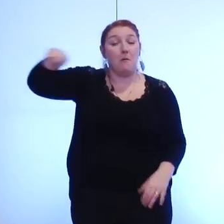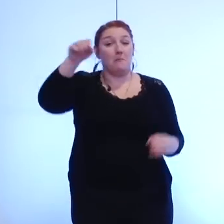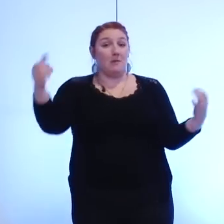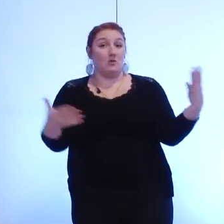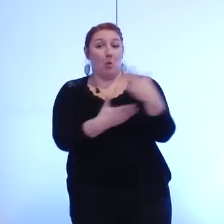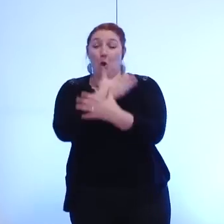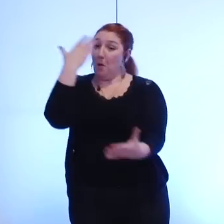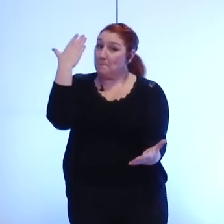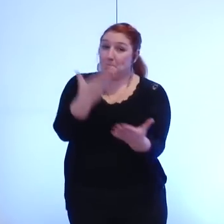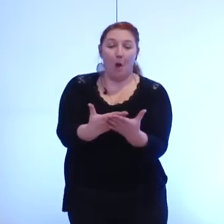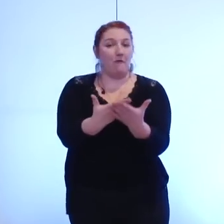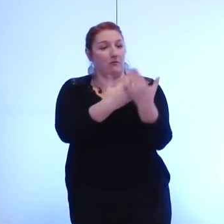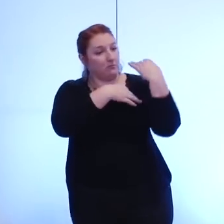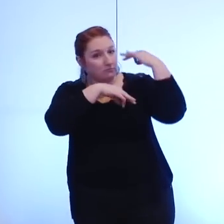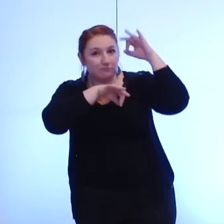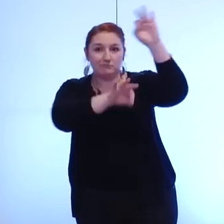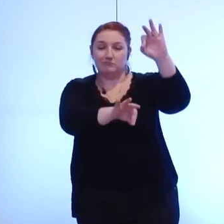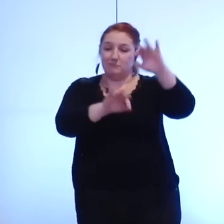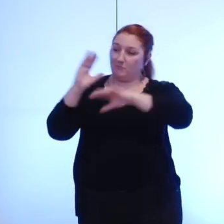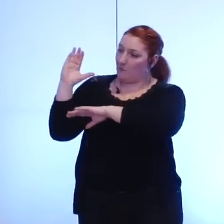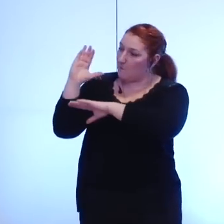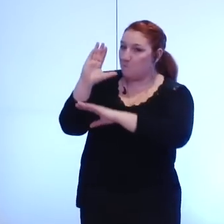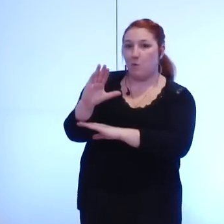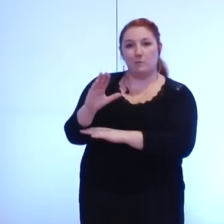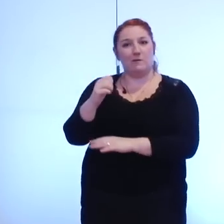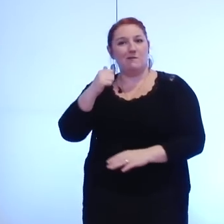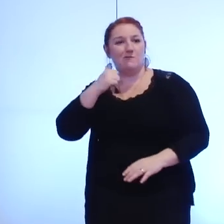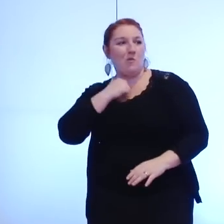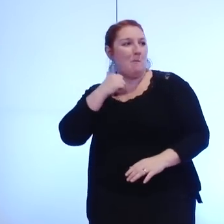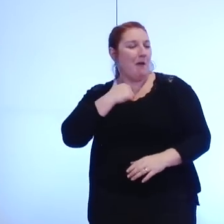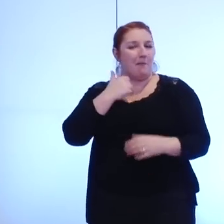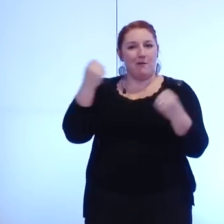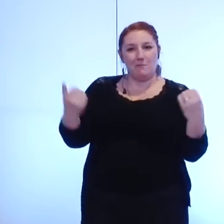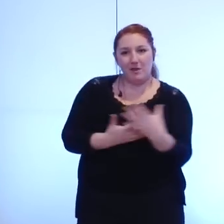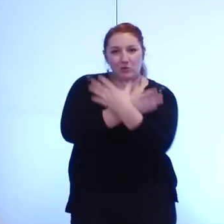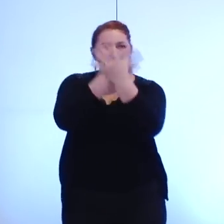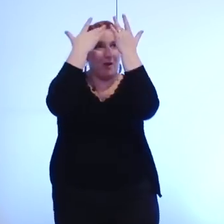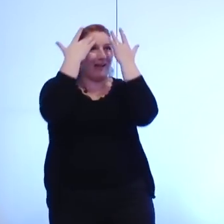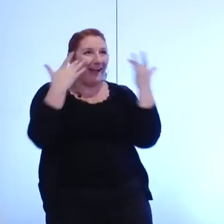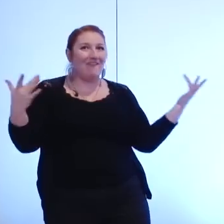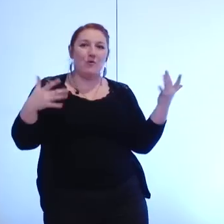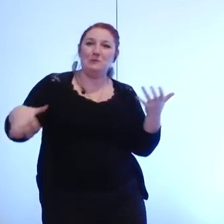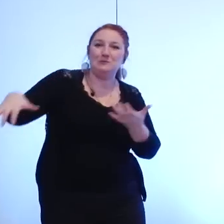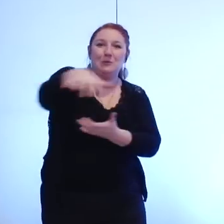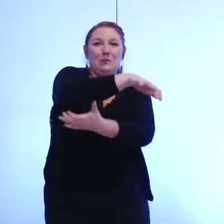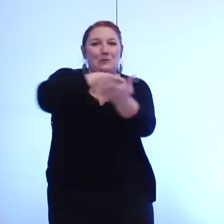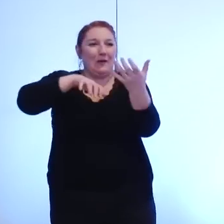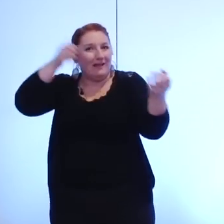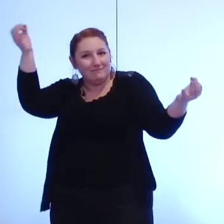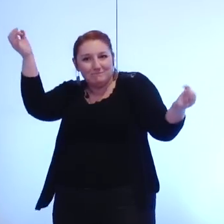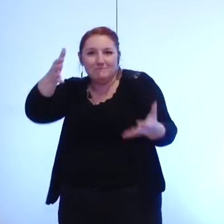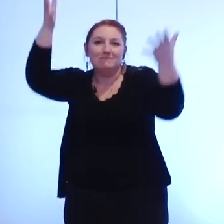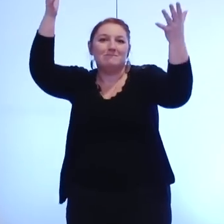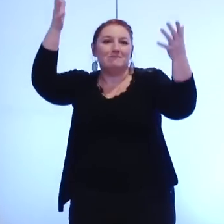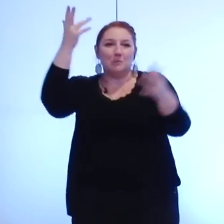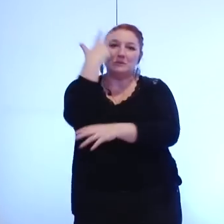démontrer que l'intercommunalité a fait sa révolution culturelle et a su faire entrer le citoyen autour de la table